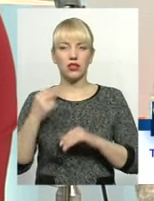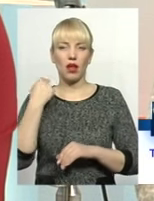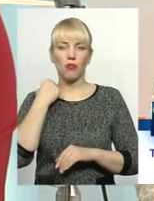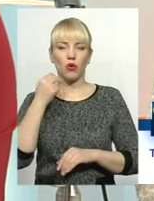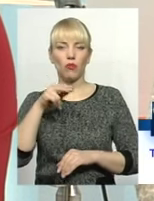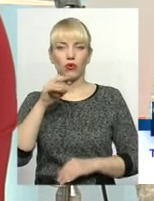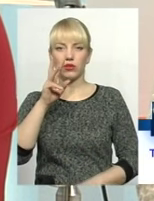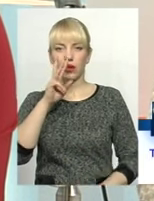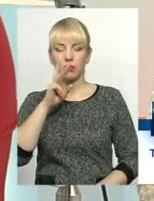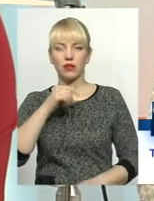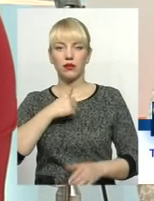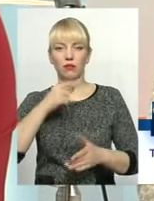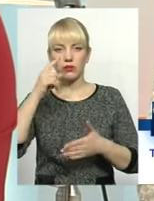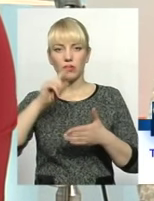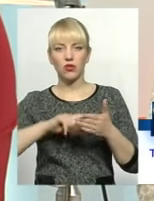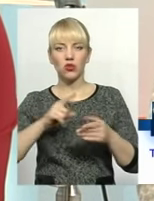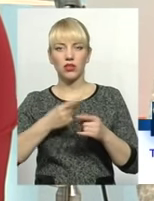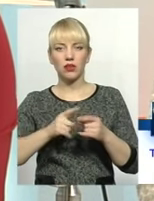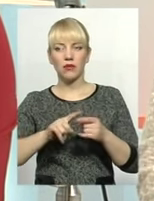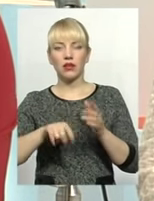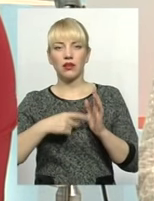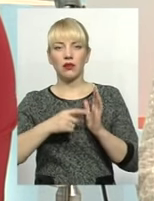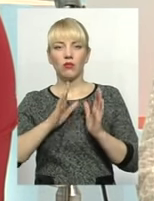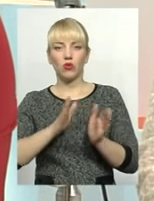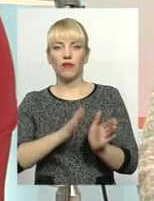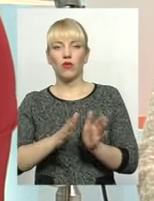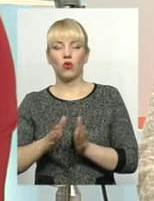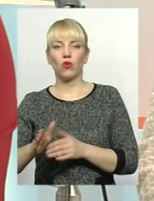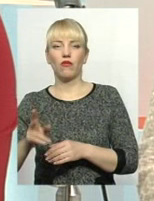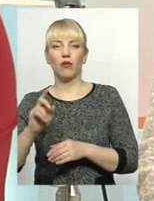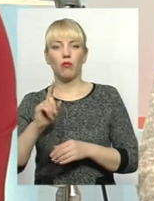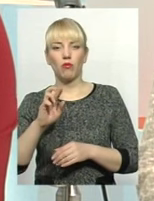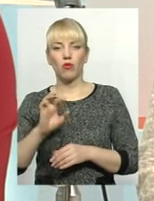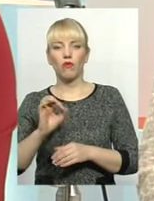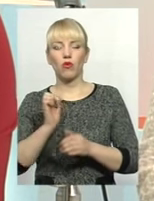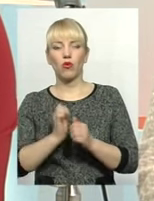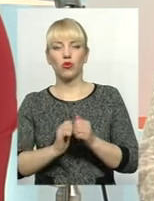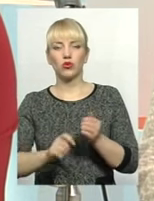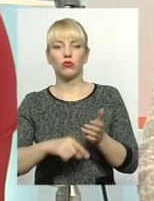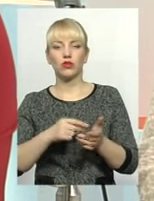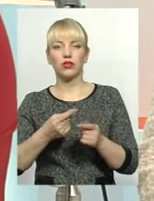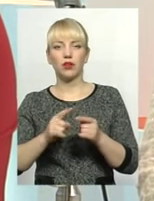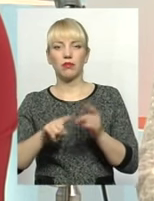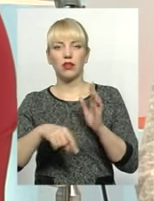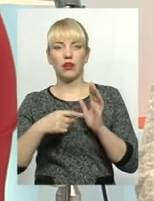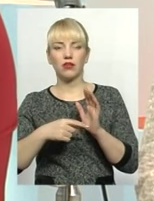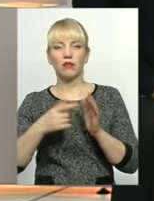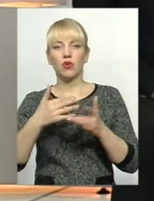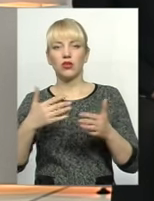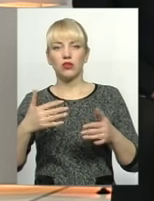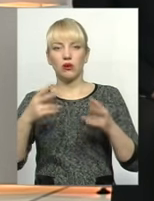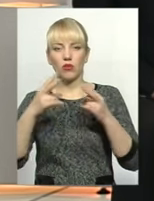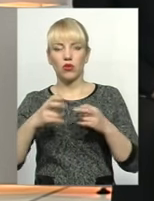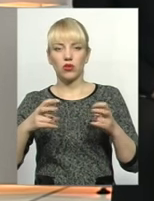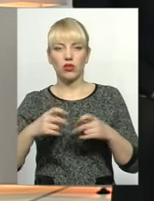сподіваємося, що це питання буде врегульовано, тому що в кожному місті це питання по-різному розглядається. В одному місті надається